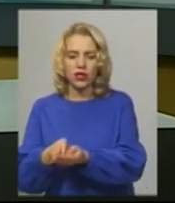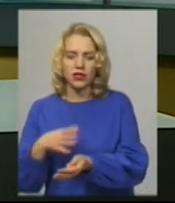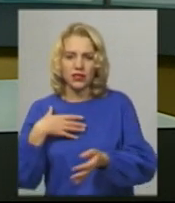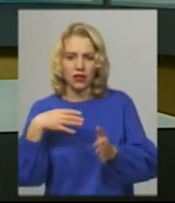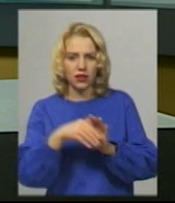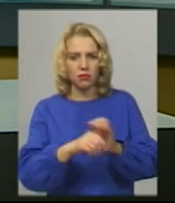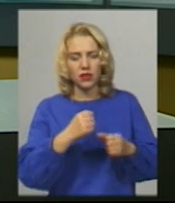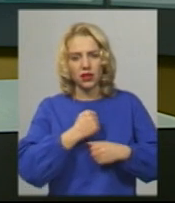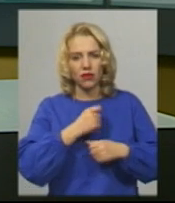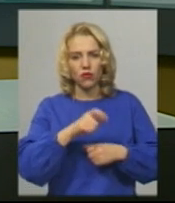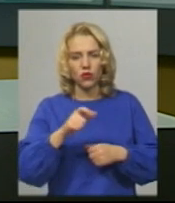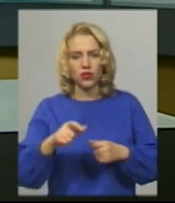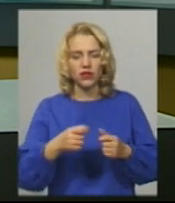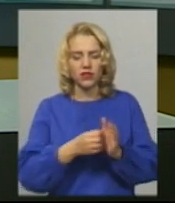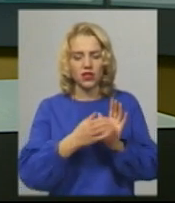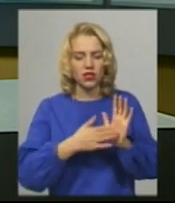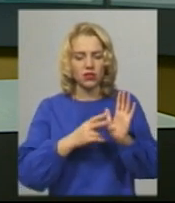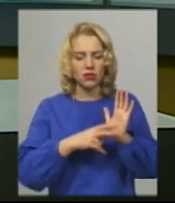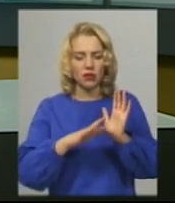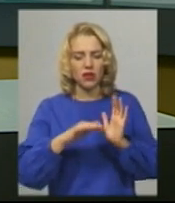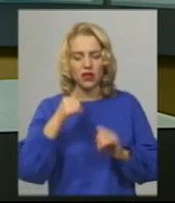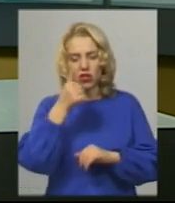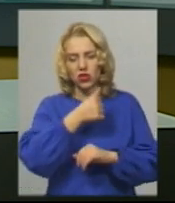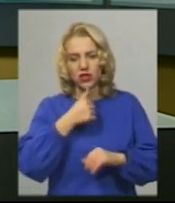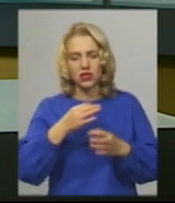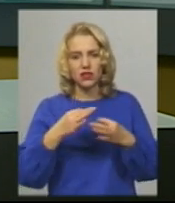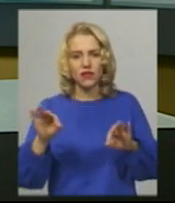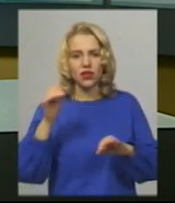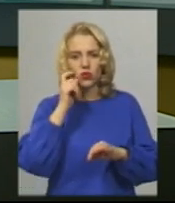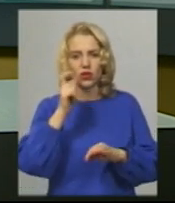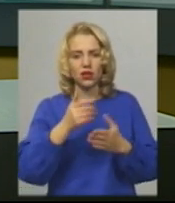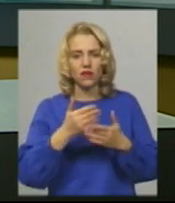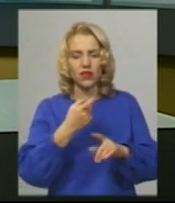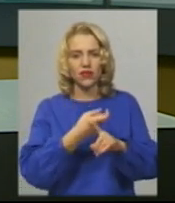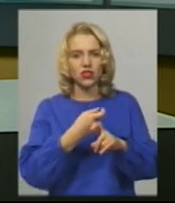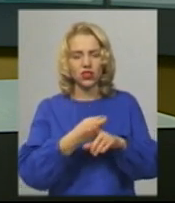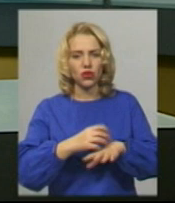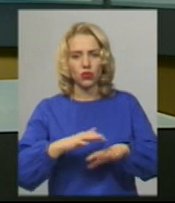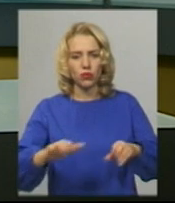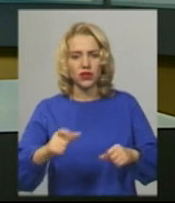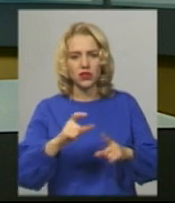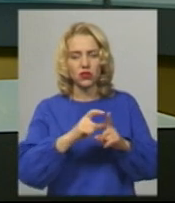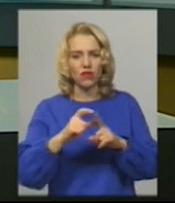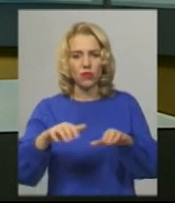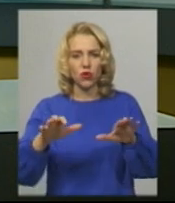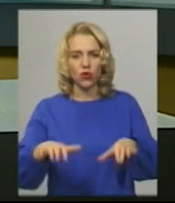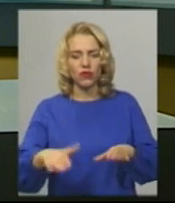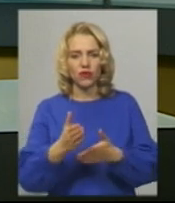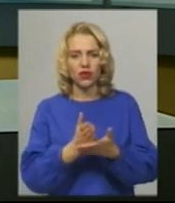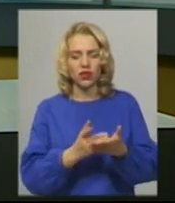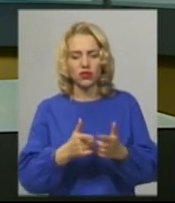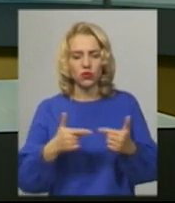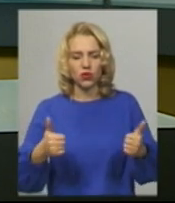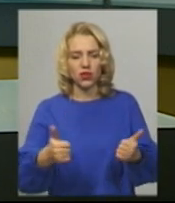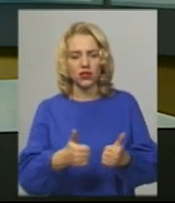в Хмельницькому 75-ту річницю звільнення України від нацистських окупантів. За словами голови ветеранської організації Хмельницької області